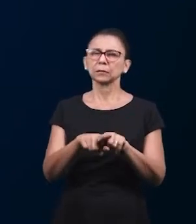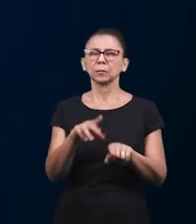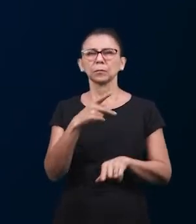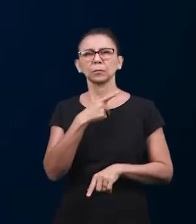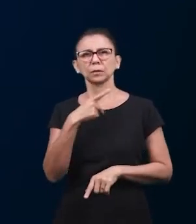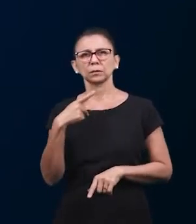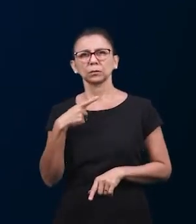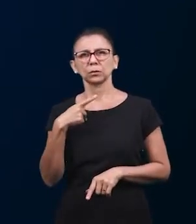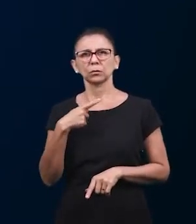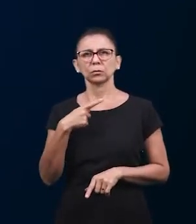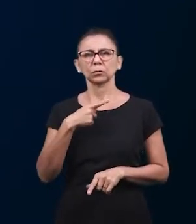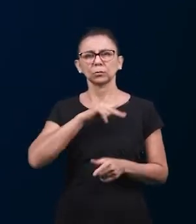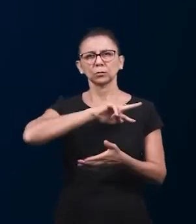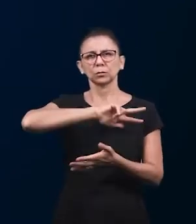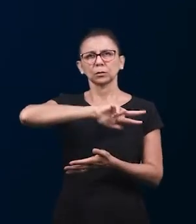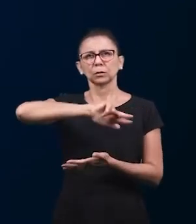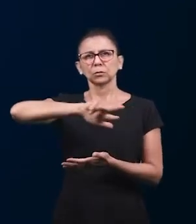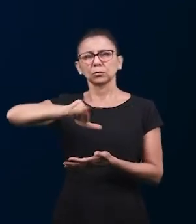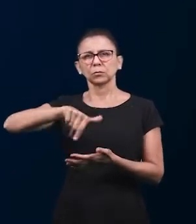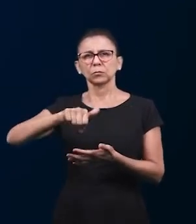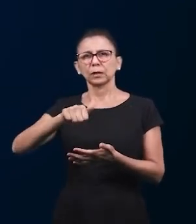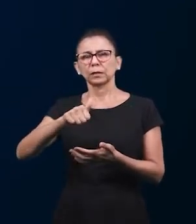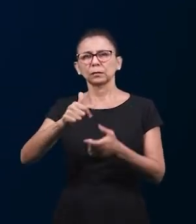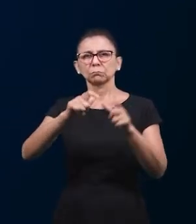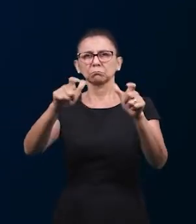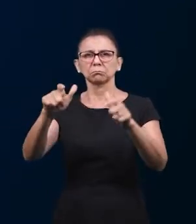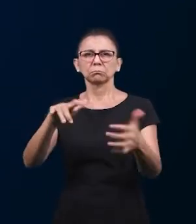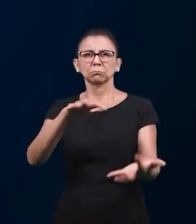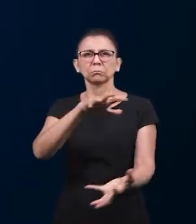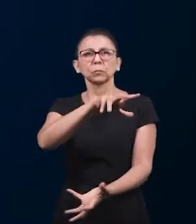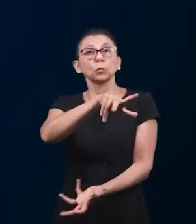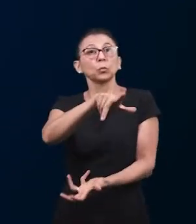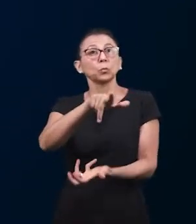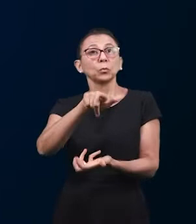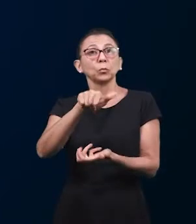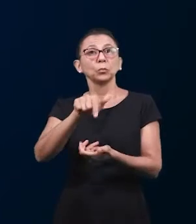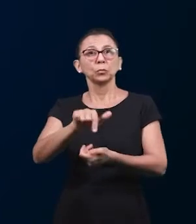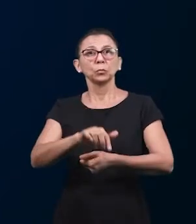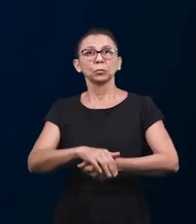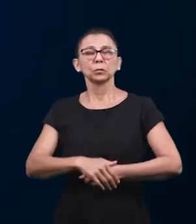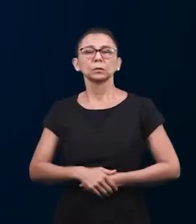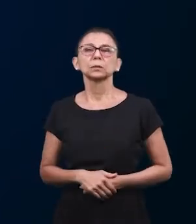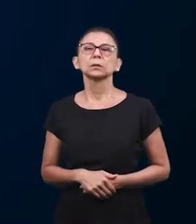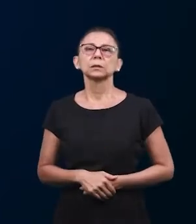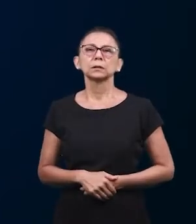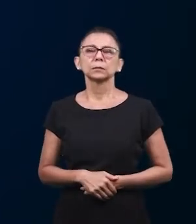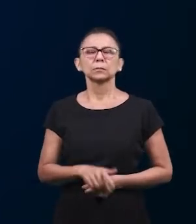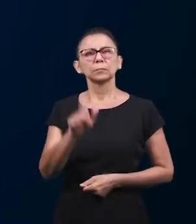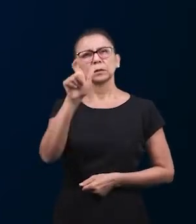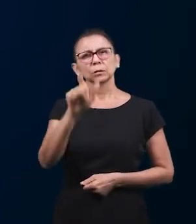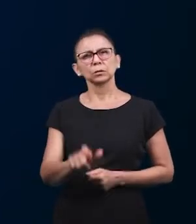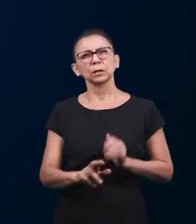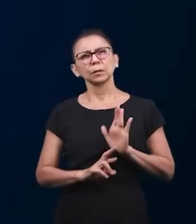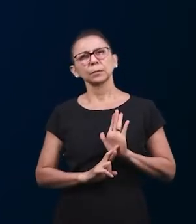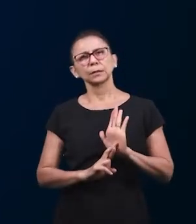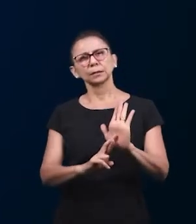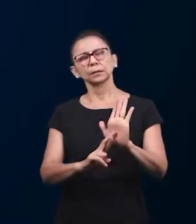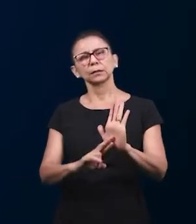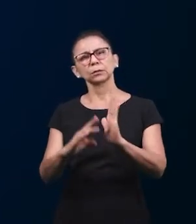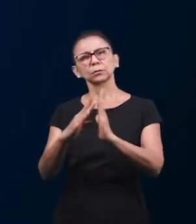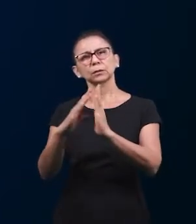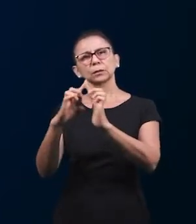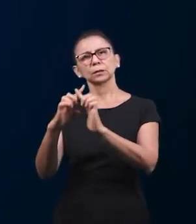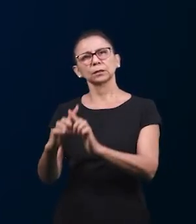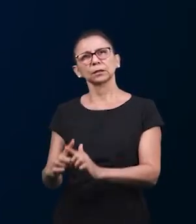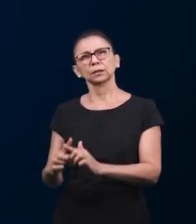свидетельствах наших братьев, пасторов со всего мира, там, где у нас есть